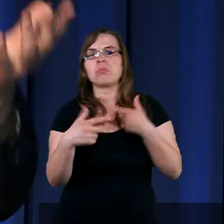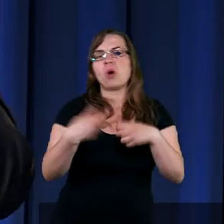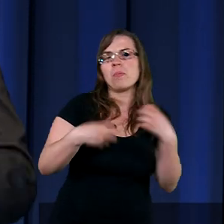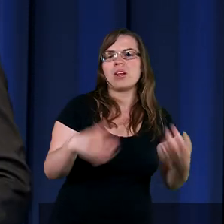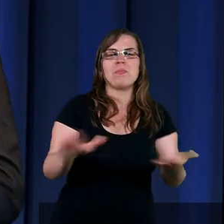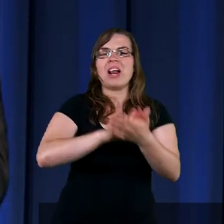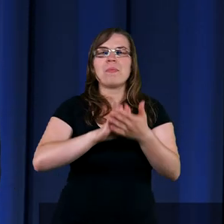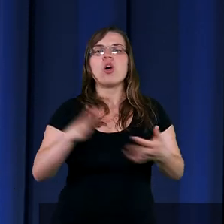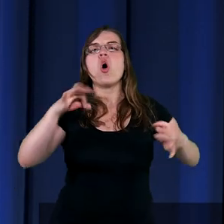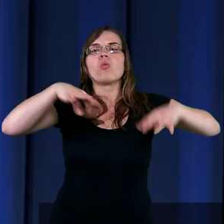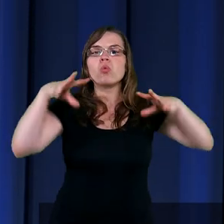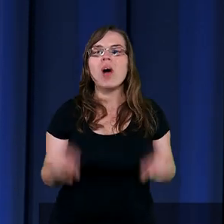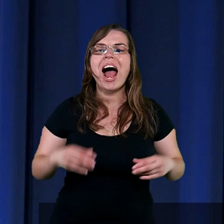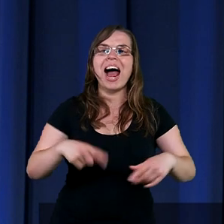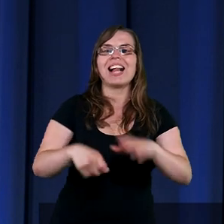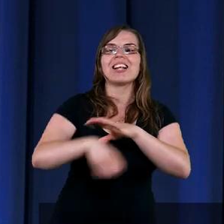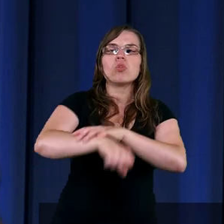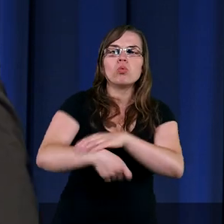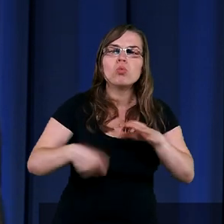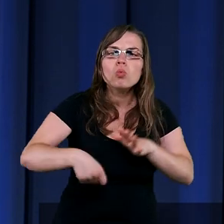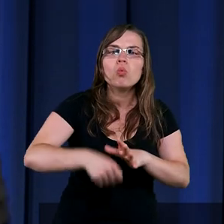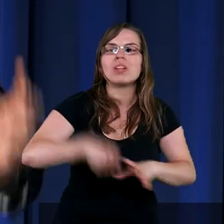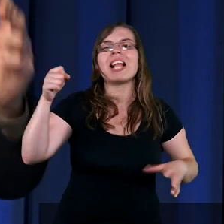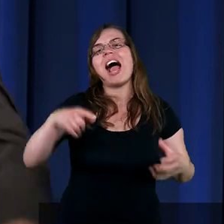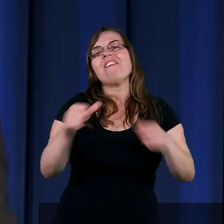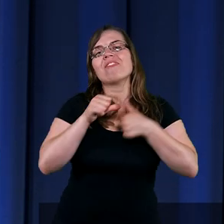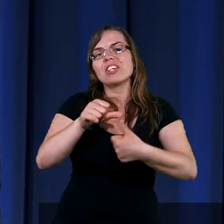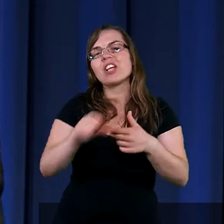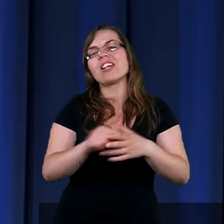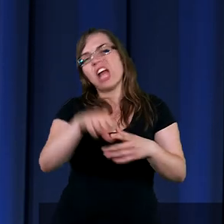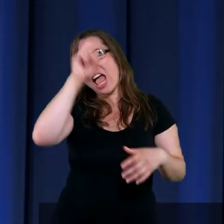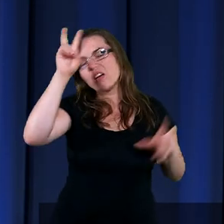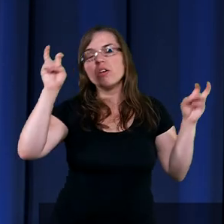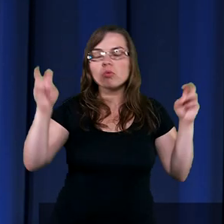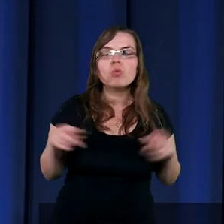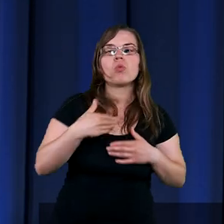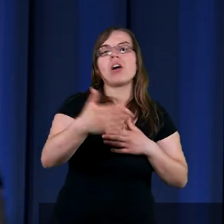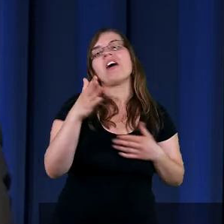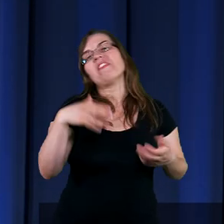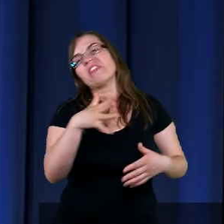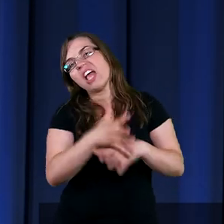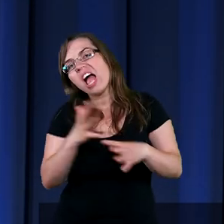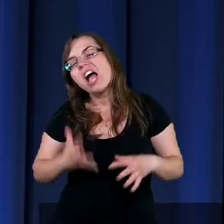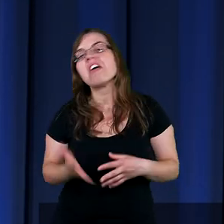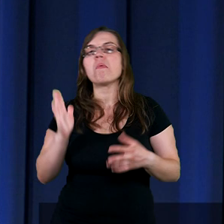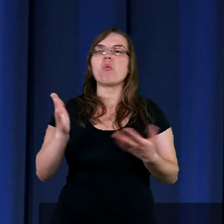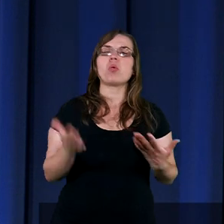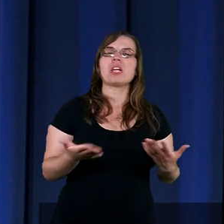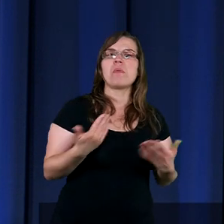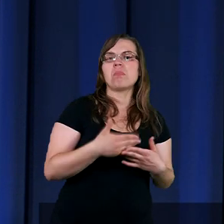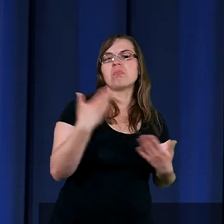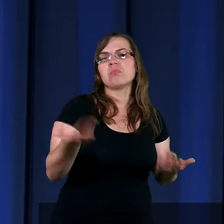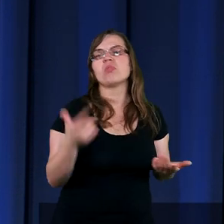przepraszam, sucha studnia, potem ta długa wycieczka do Egiptu, wycieczka w cudzysłowie, później więzienie, później